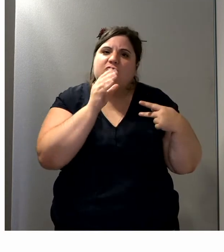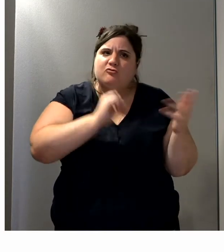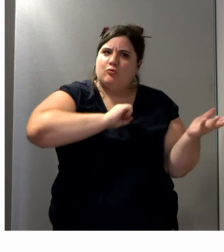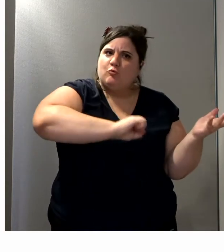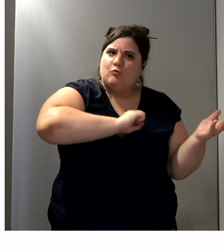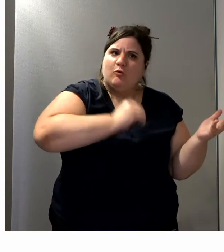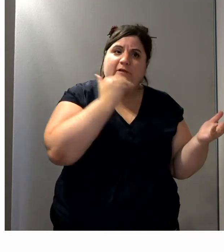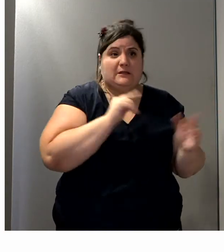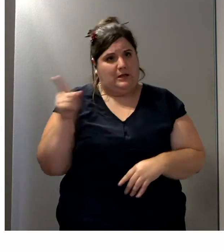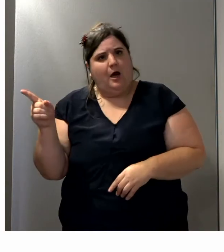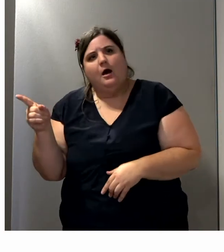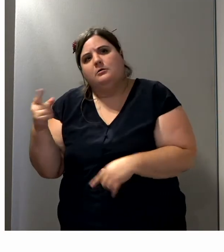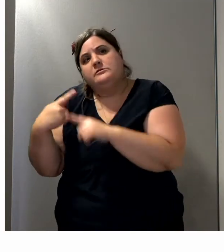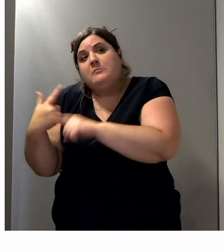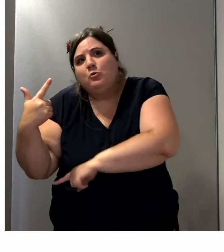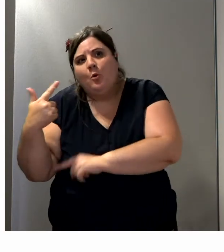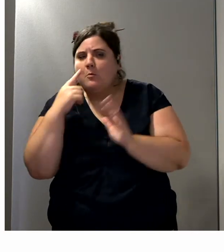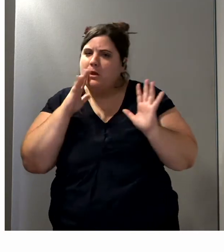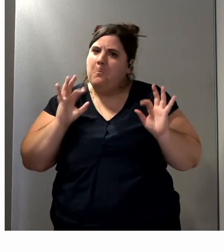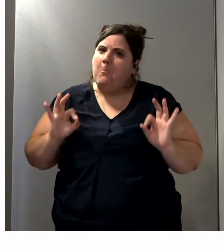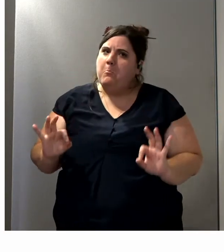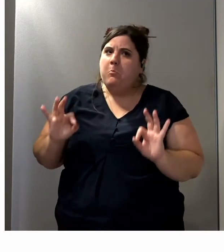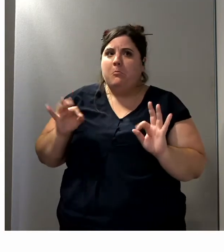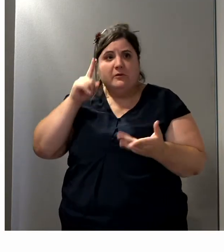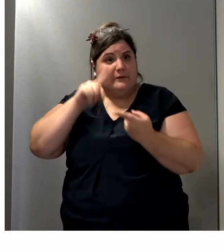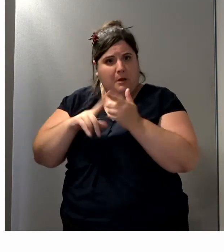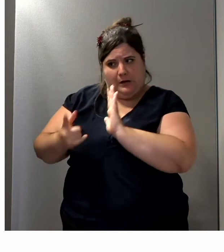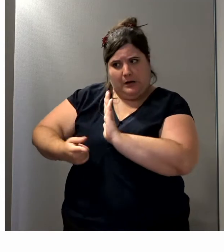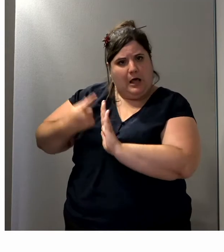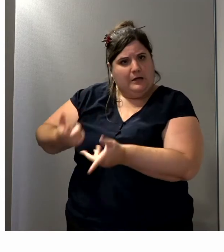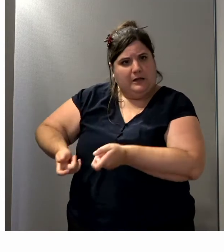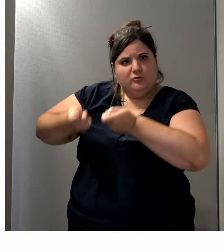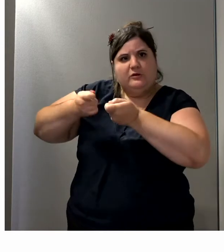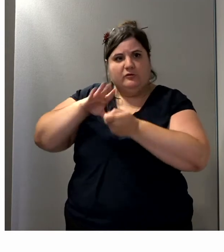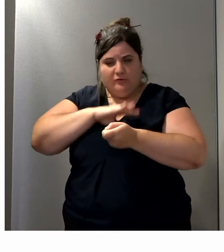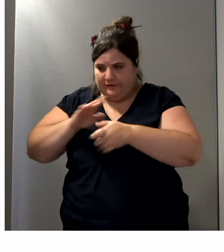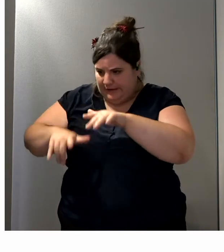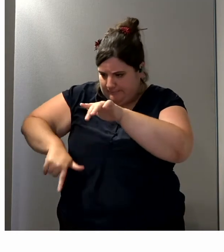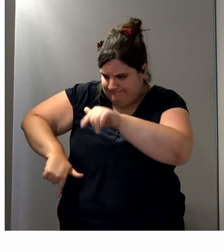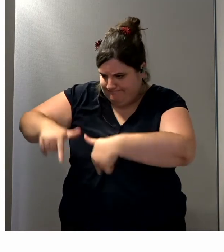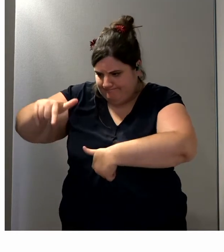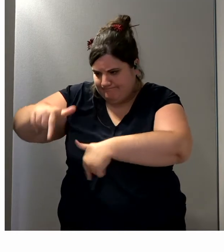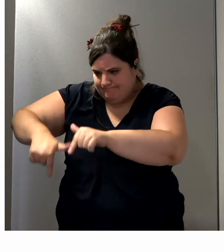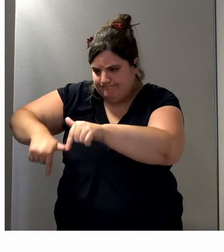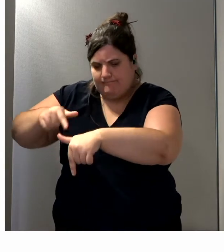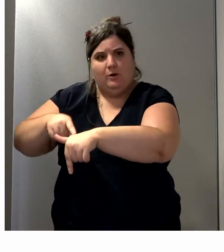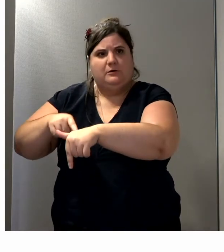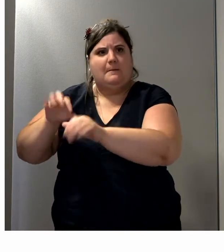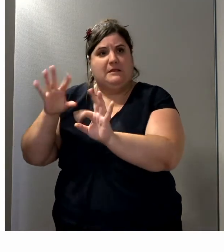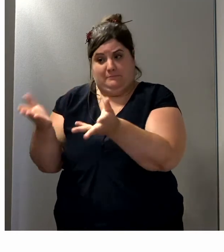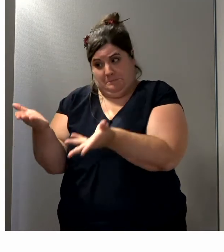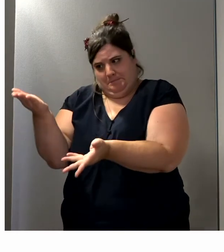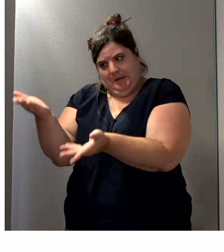qui est satisfaisante pour conduire une rééducation. On a envie de rééduquer les patients dans un profil de marche qui soit représentatif d'une marche